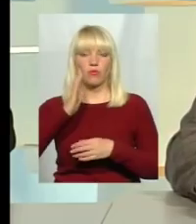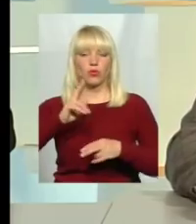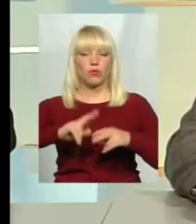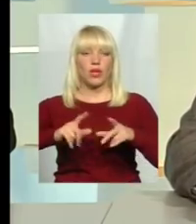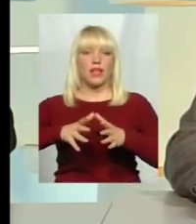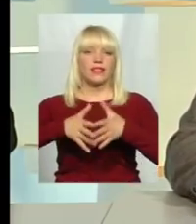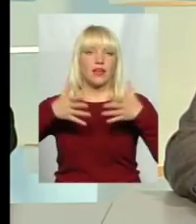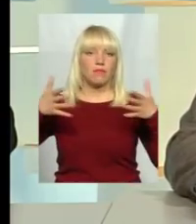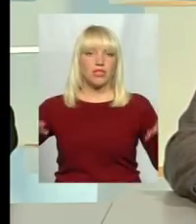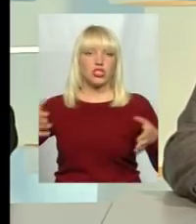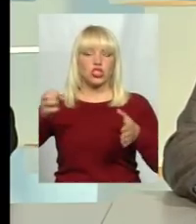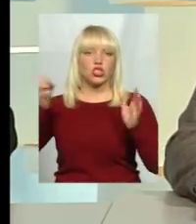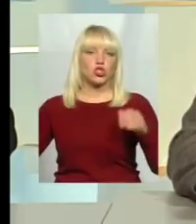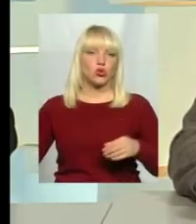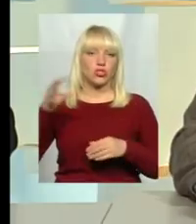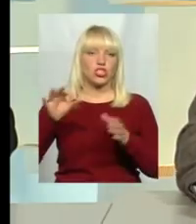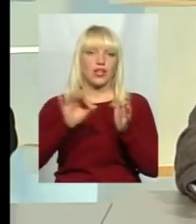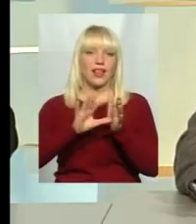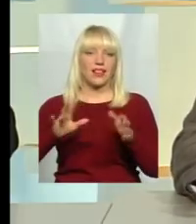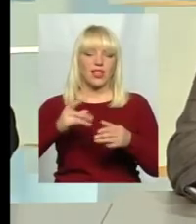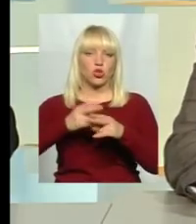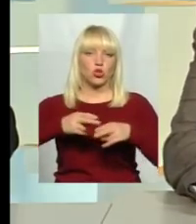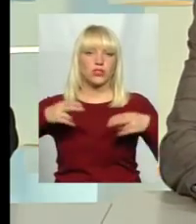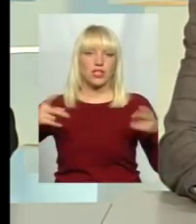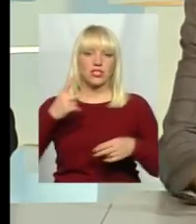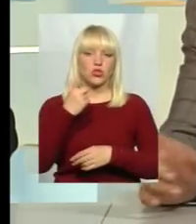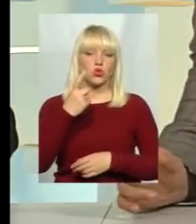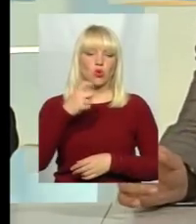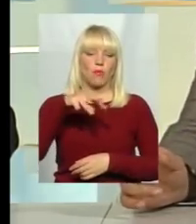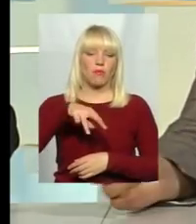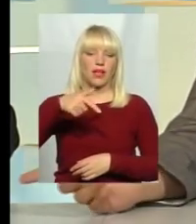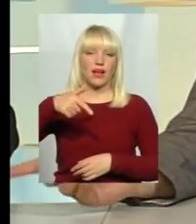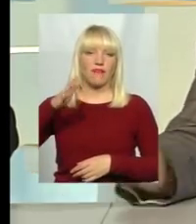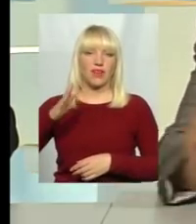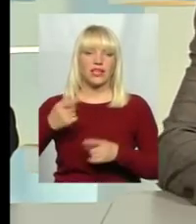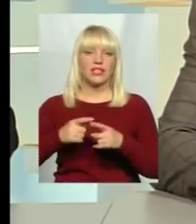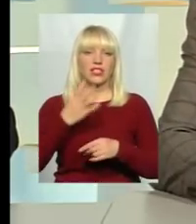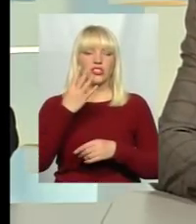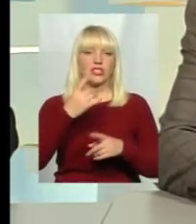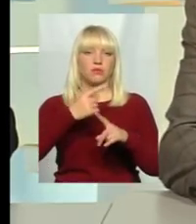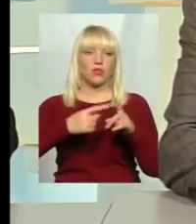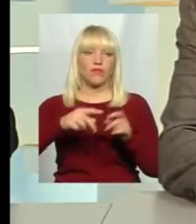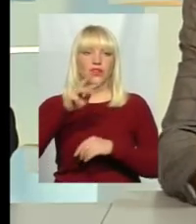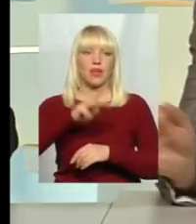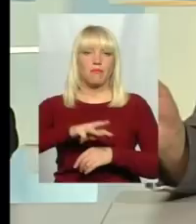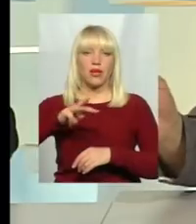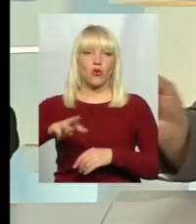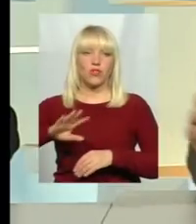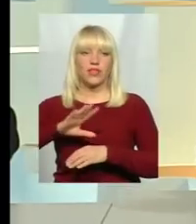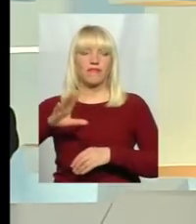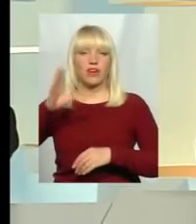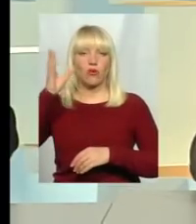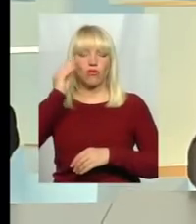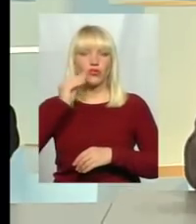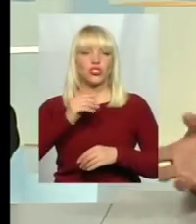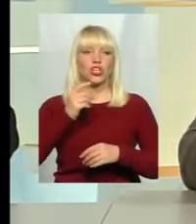сільничних електростанцій на 100 мегаватт. 4,5 мільйона тільки плати за землю, нарахуючи 85, по-моєму, робочих